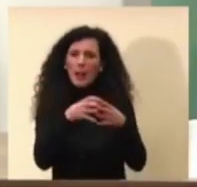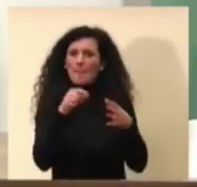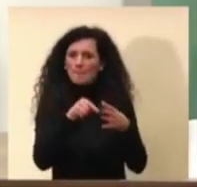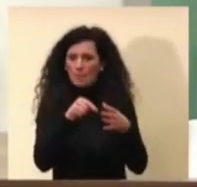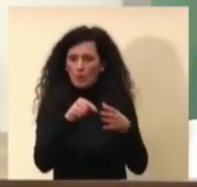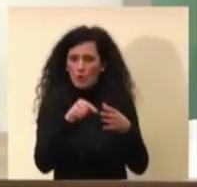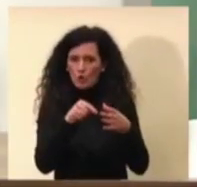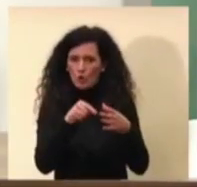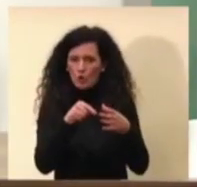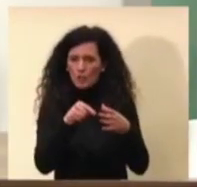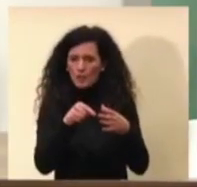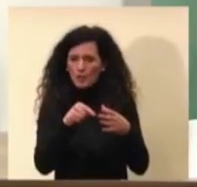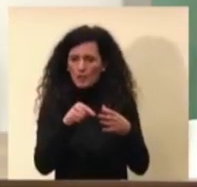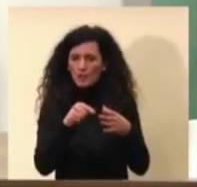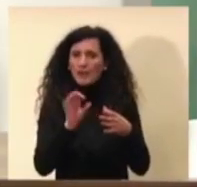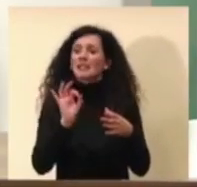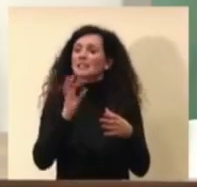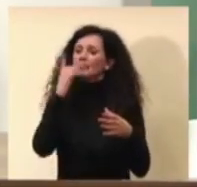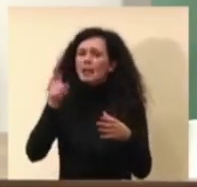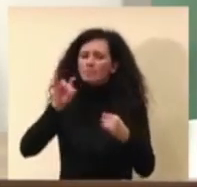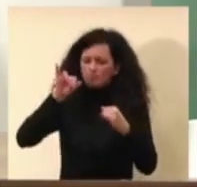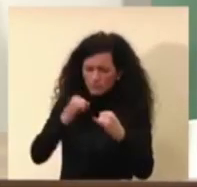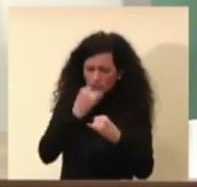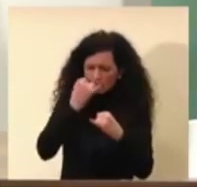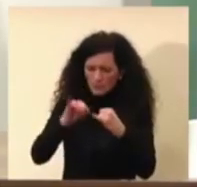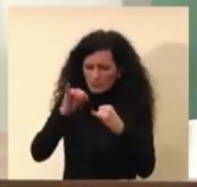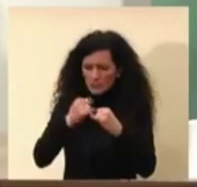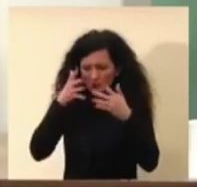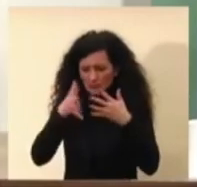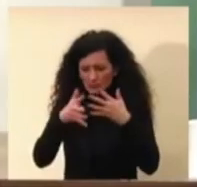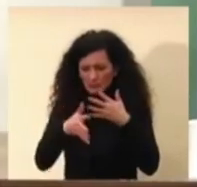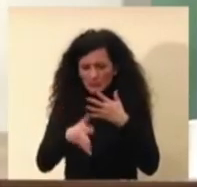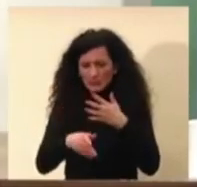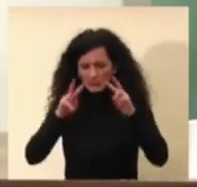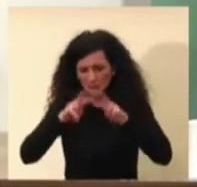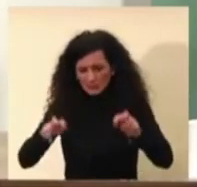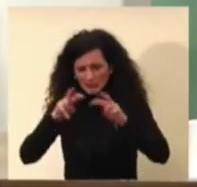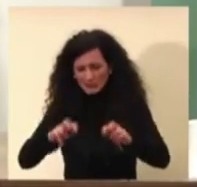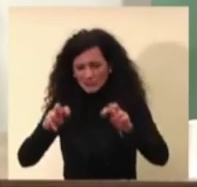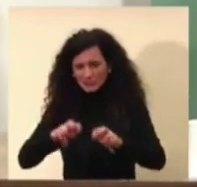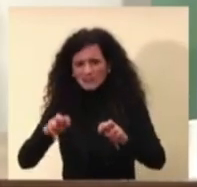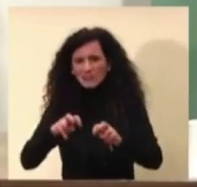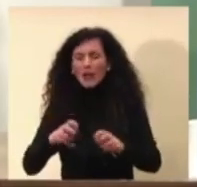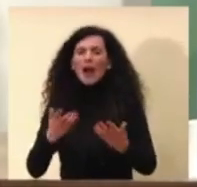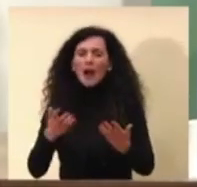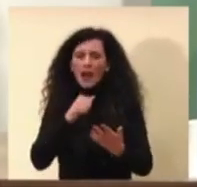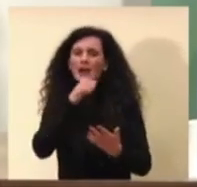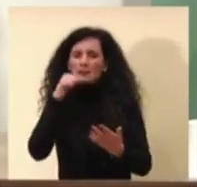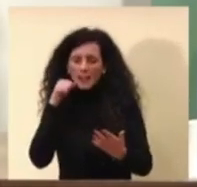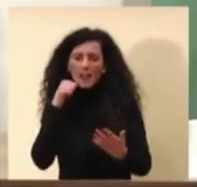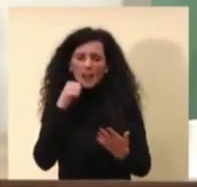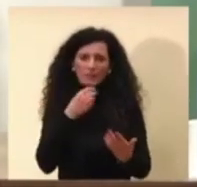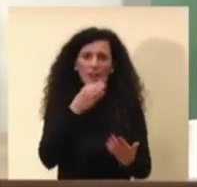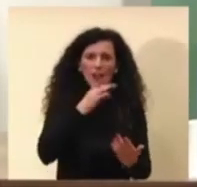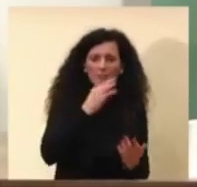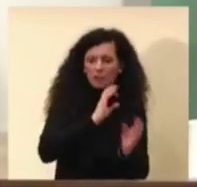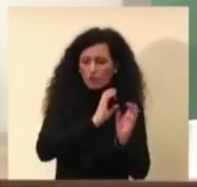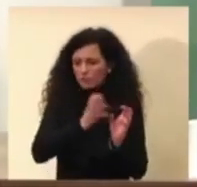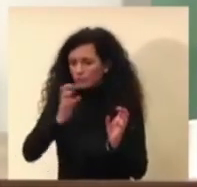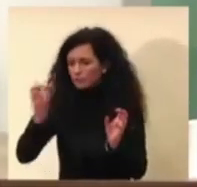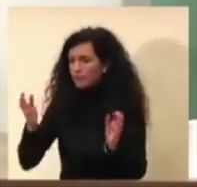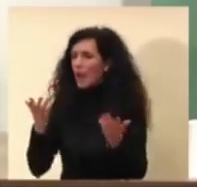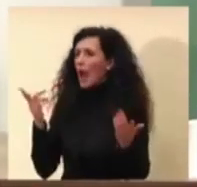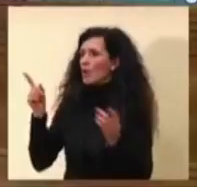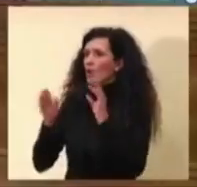quindi per se tu lo vuoi più vai nel dettaglio più devi ampliare il campione più è difficile averlo perché richiede capacità enormi ma riconoscerà anche lei